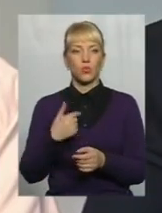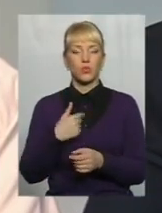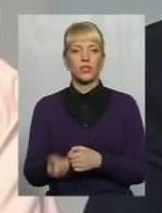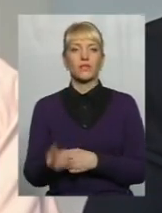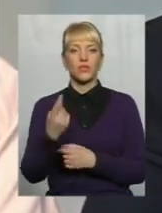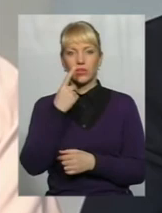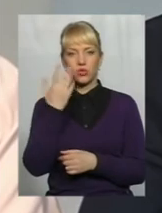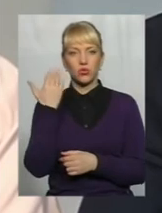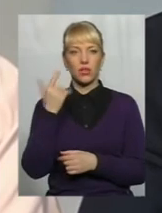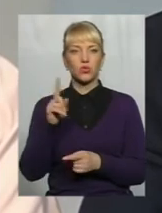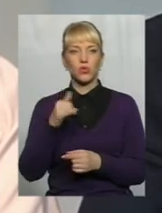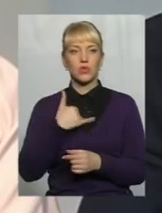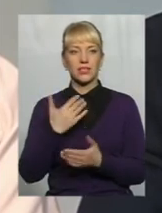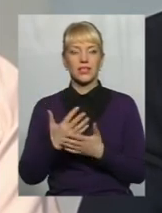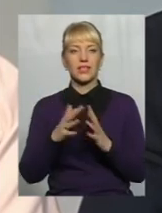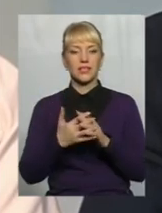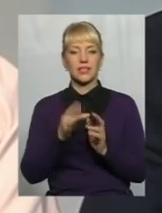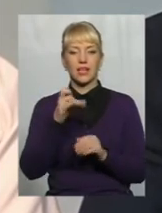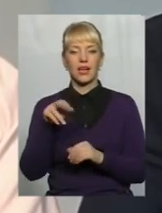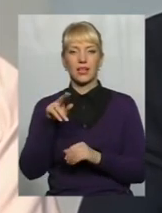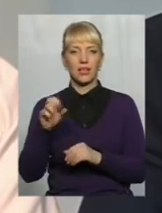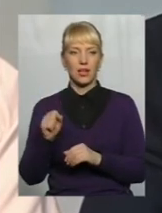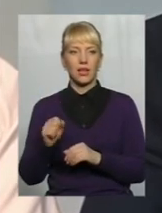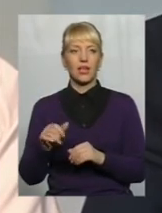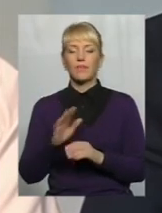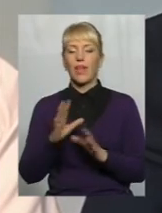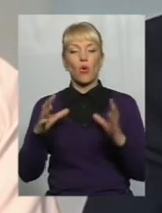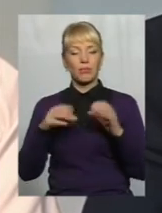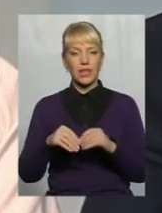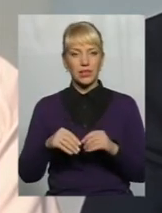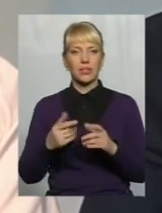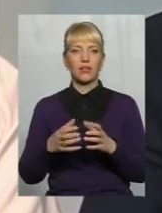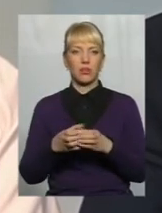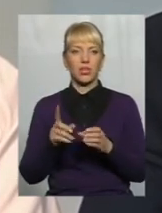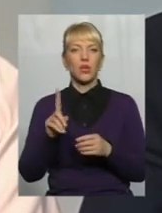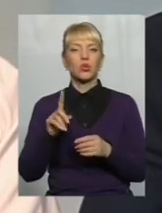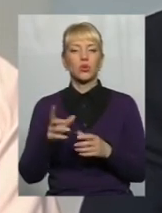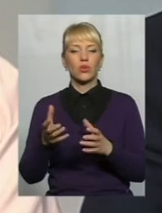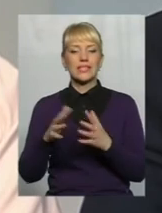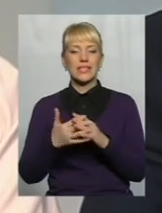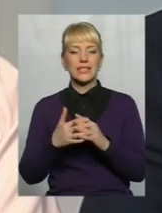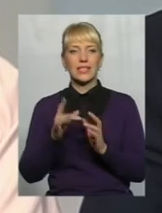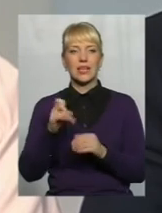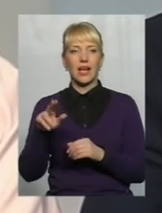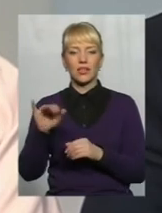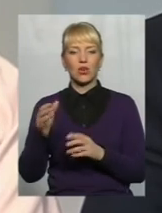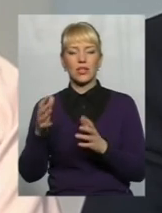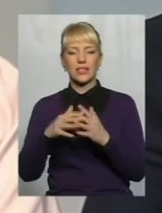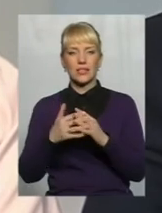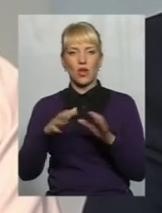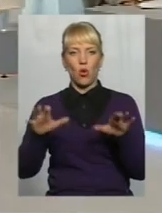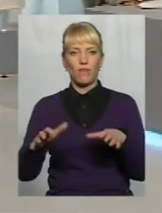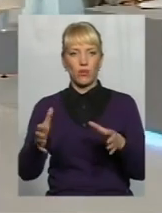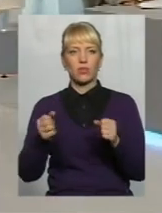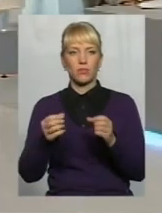нещодавно, що в нас є сільські ради, просто сільські ради, не об'єднані громади, які отримують, де сільські голови отримують більше 10 тисяч гривень зарплати.